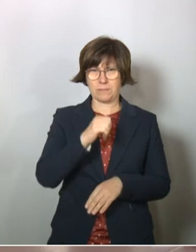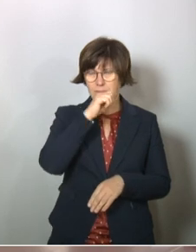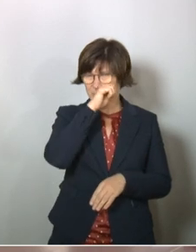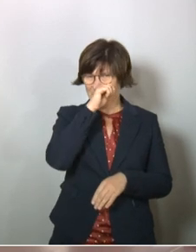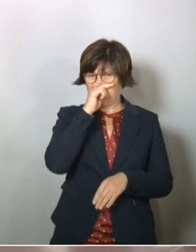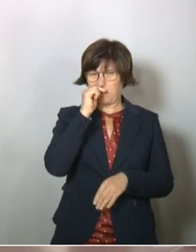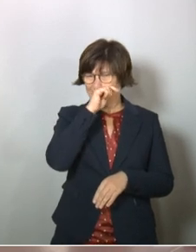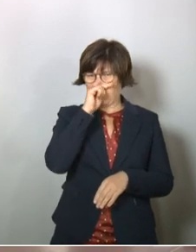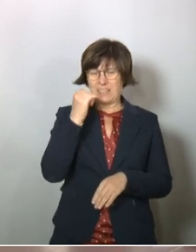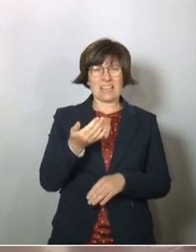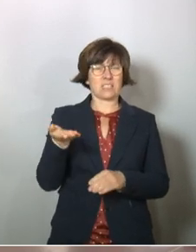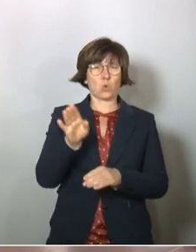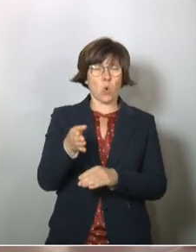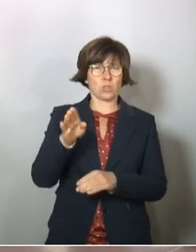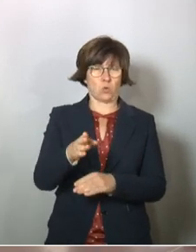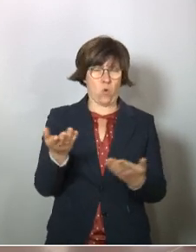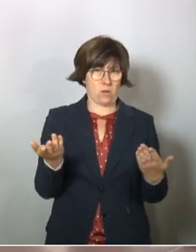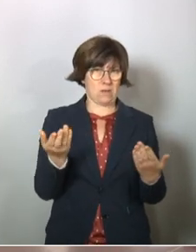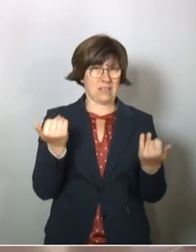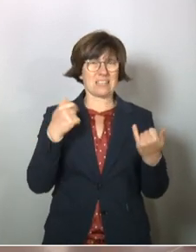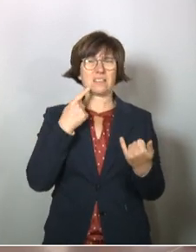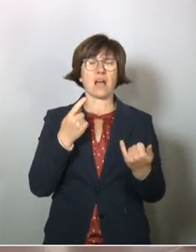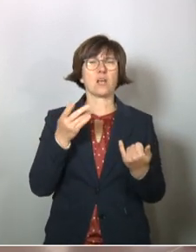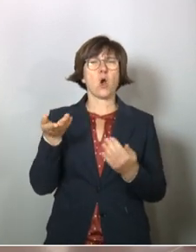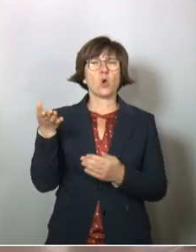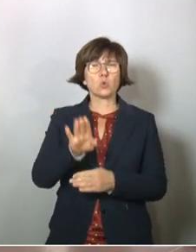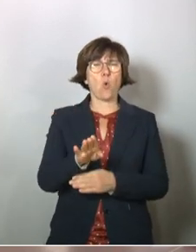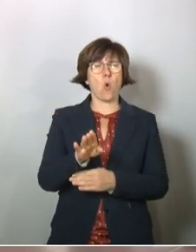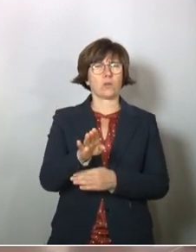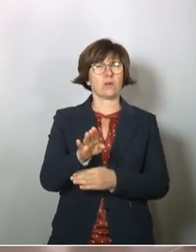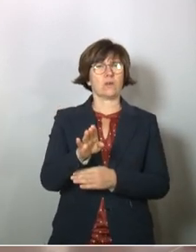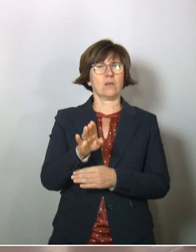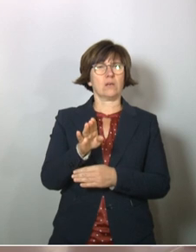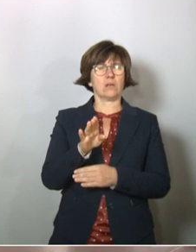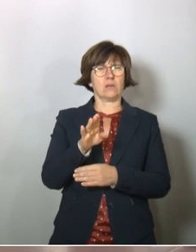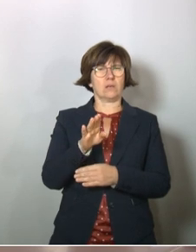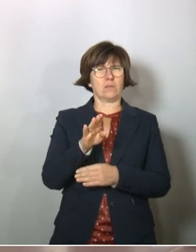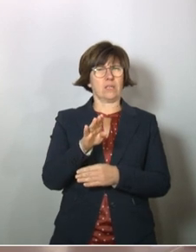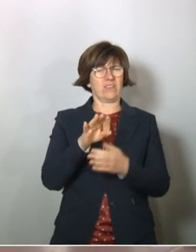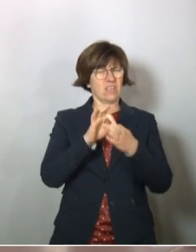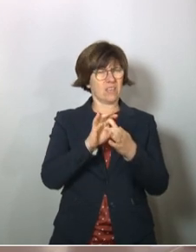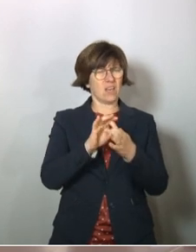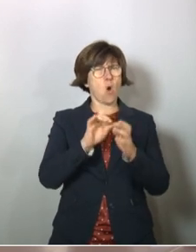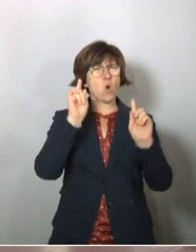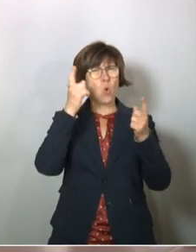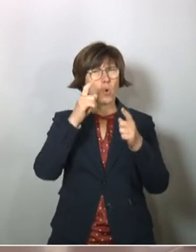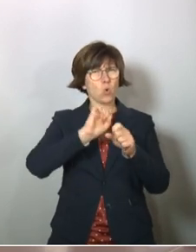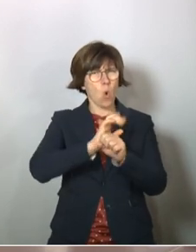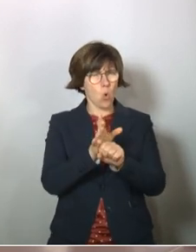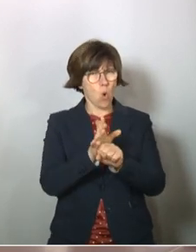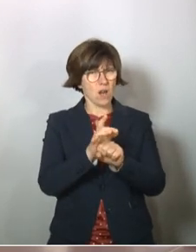die Toten. Es heißt jetzt immer Tote, die am Coronavirus